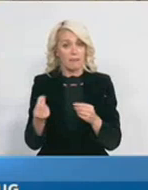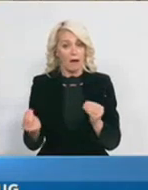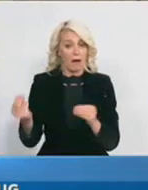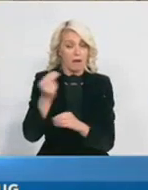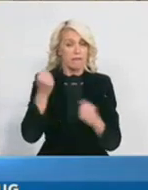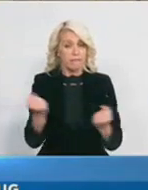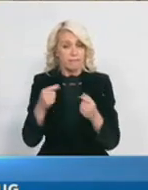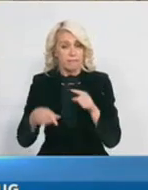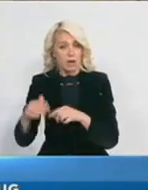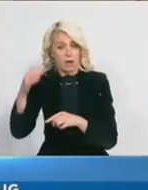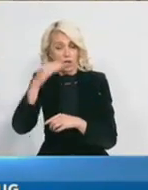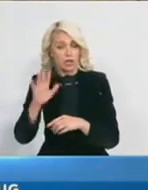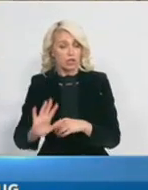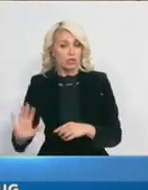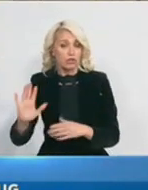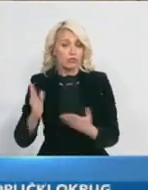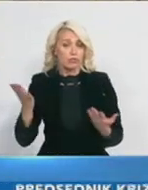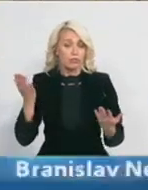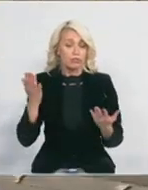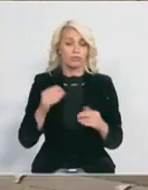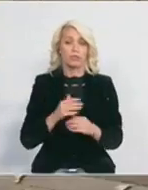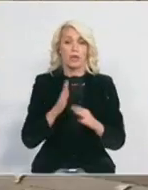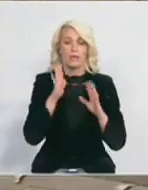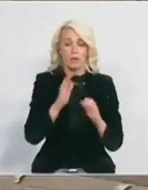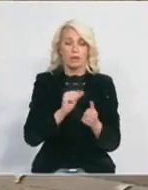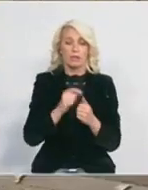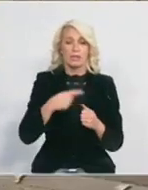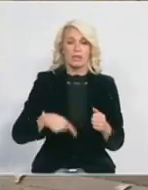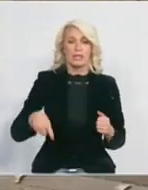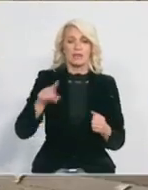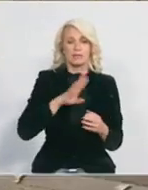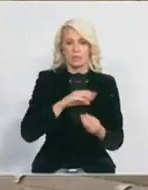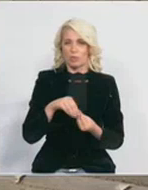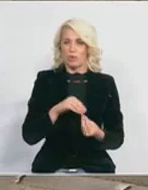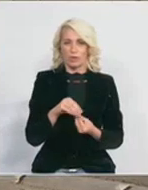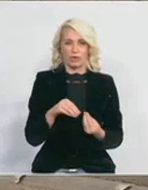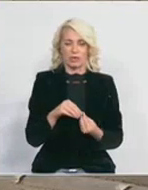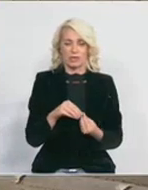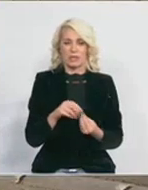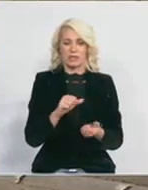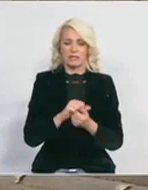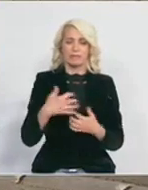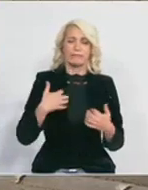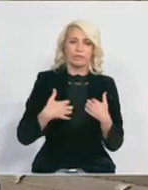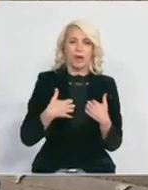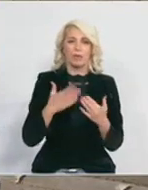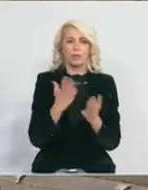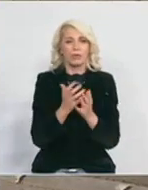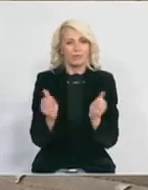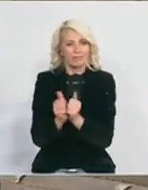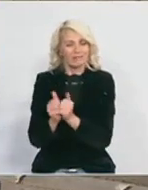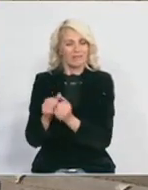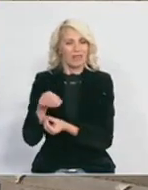Niša. Verujte mi, svi mi imamo svoje porodice. Svi mi želimo da smo svojim porodicama